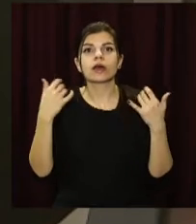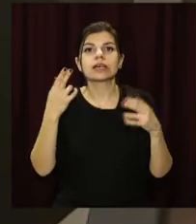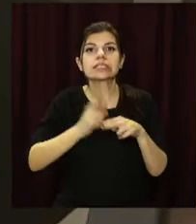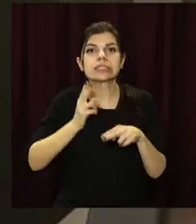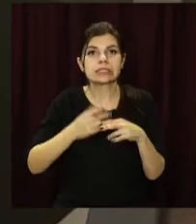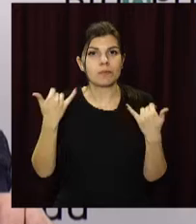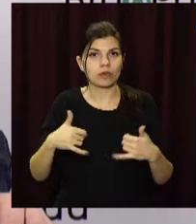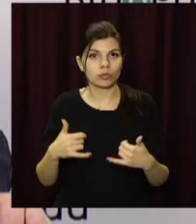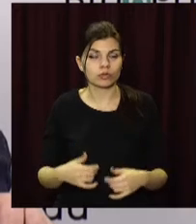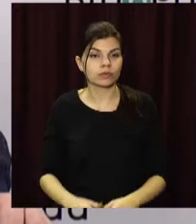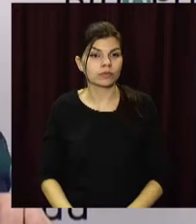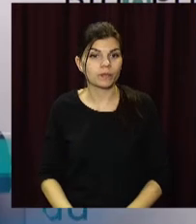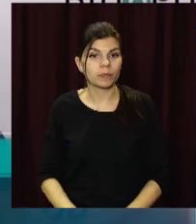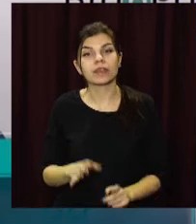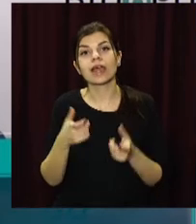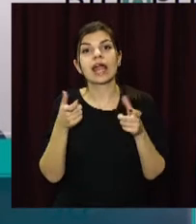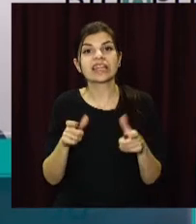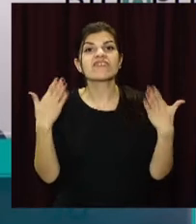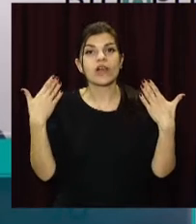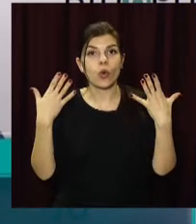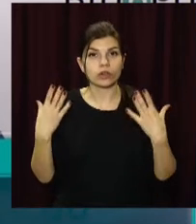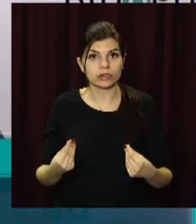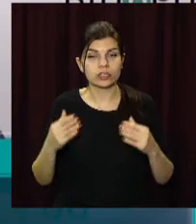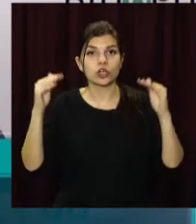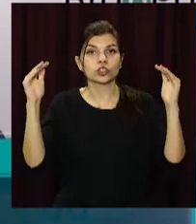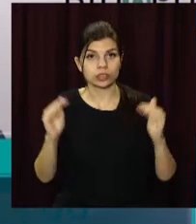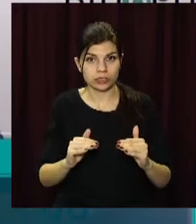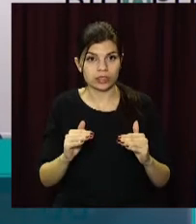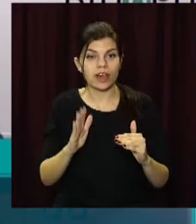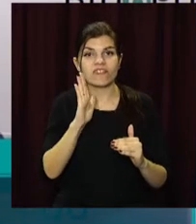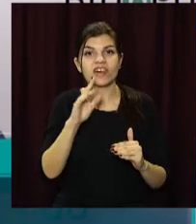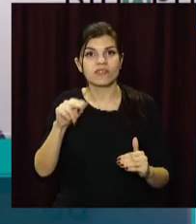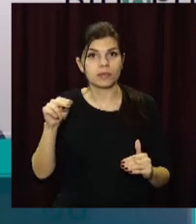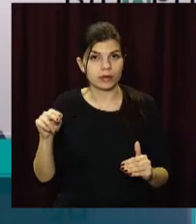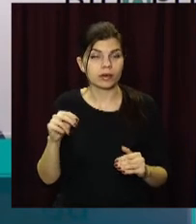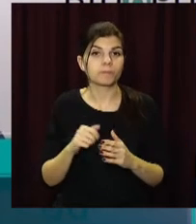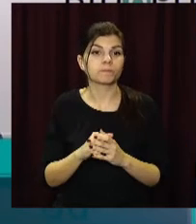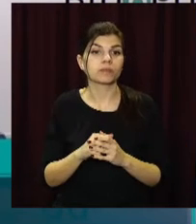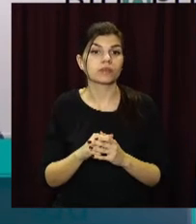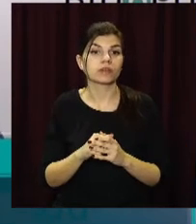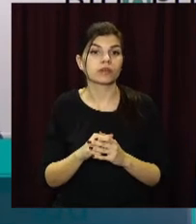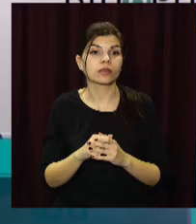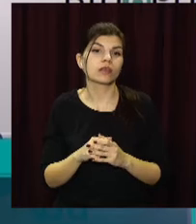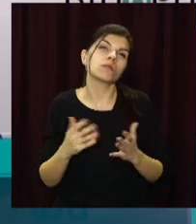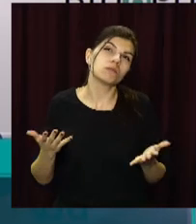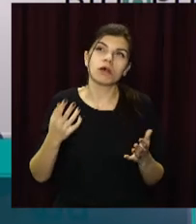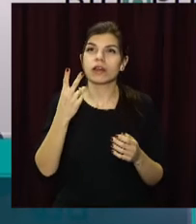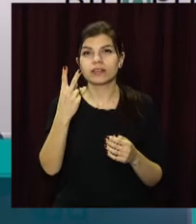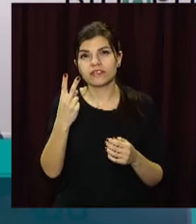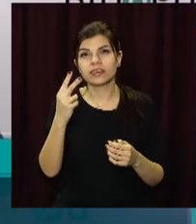продукції. Карантин вихідного дня знизив ВВП десь на 2